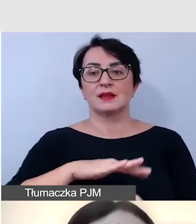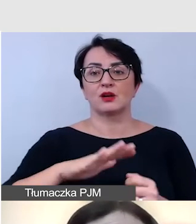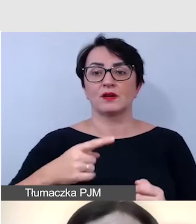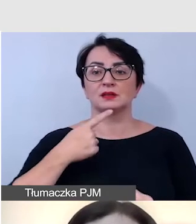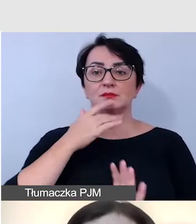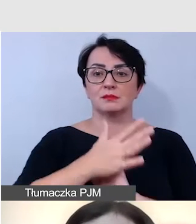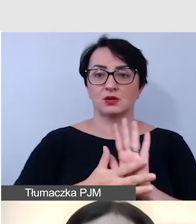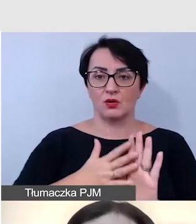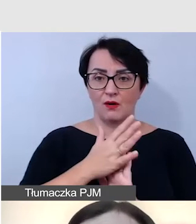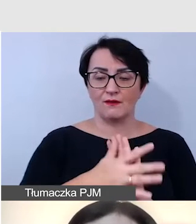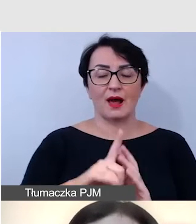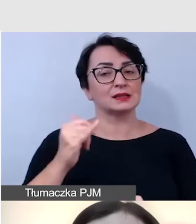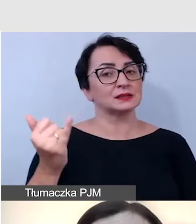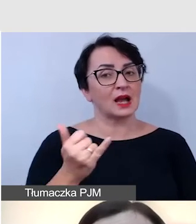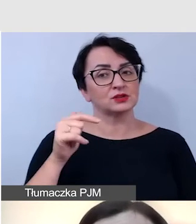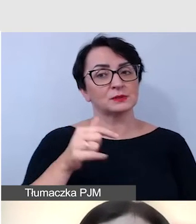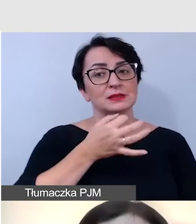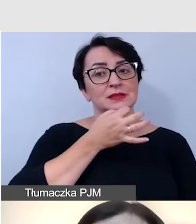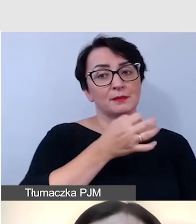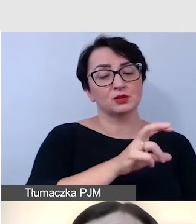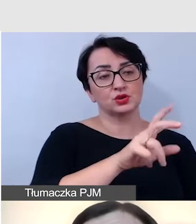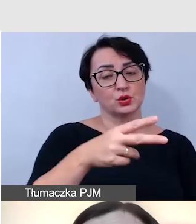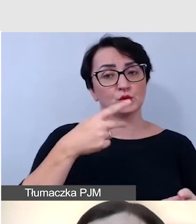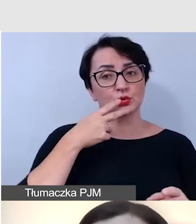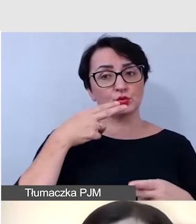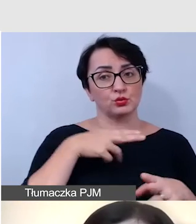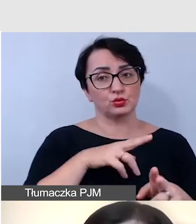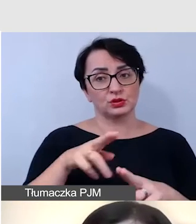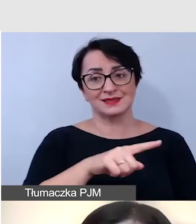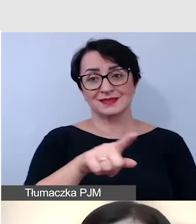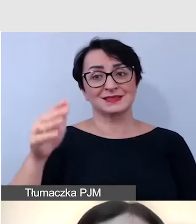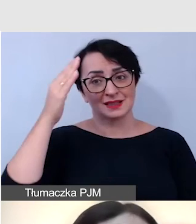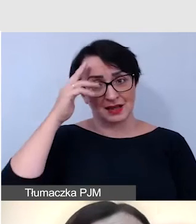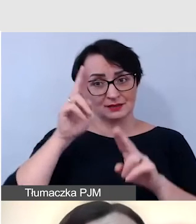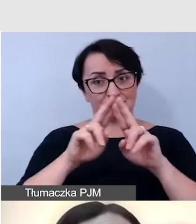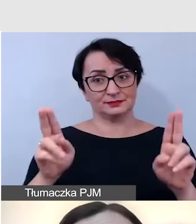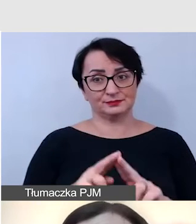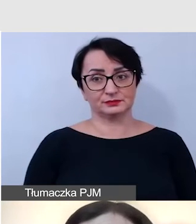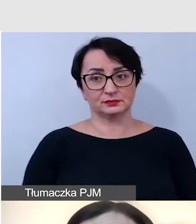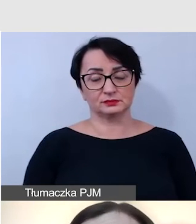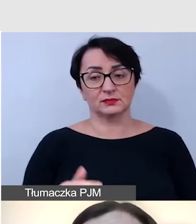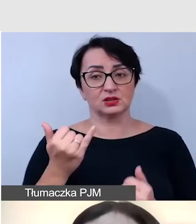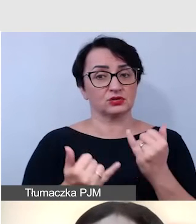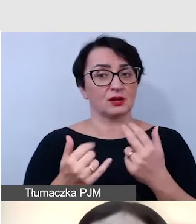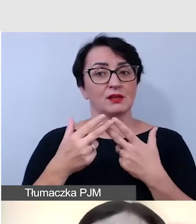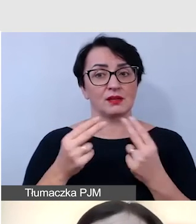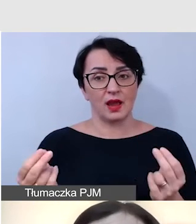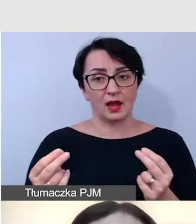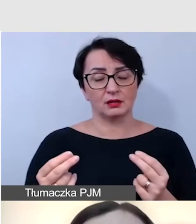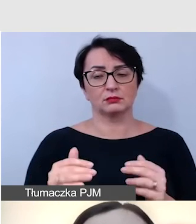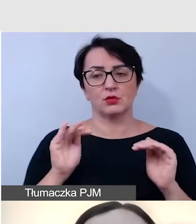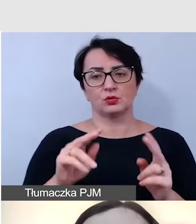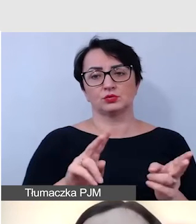migowy, ale zawsze trzeba zapytać, czy uczestnicy znają ten język. Jeśli nie, wówczas możemy